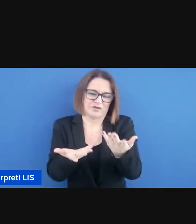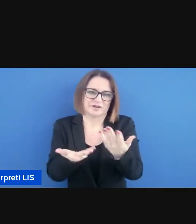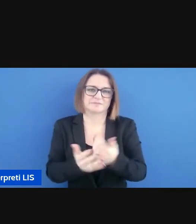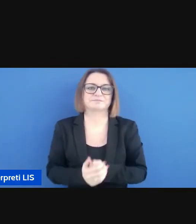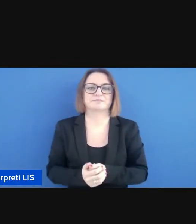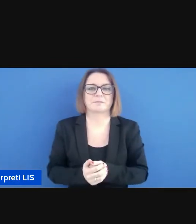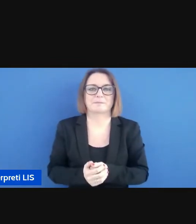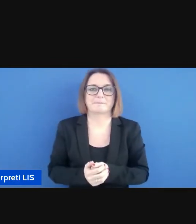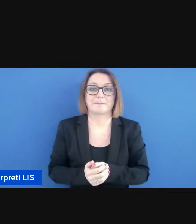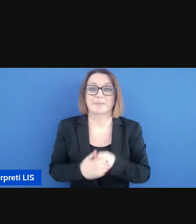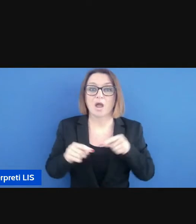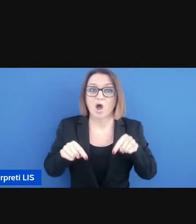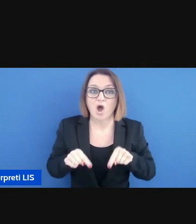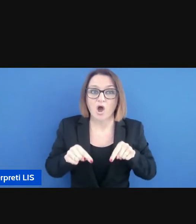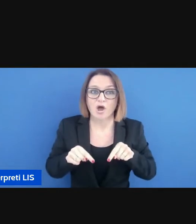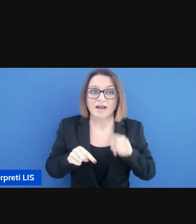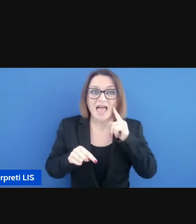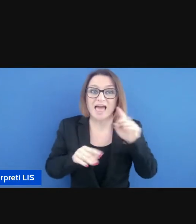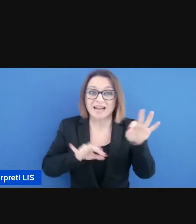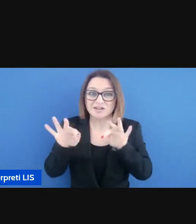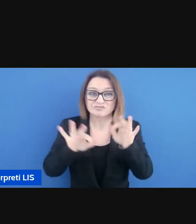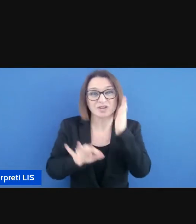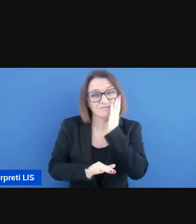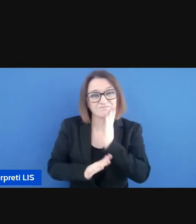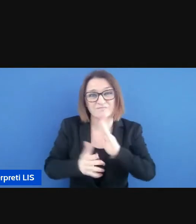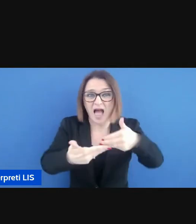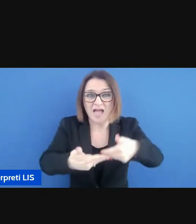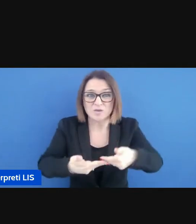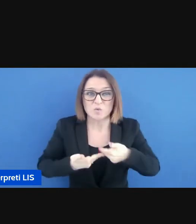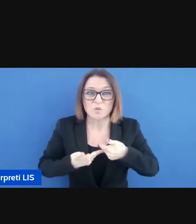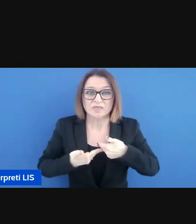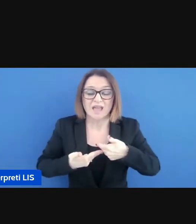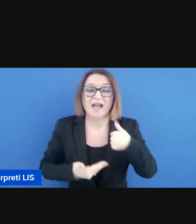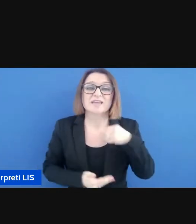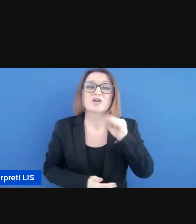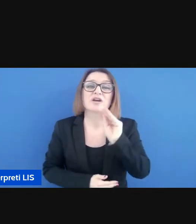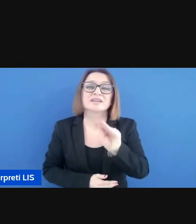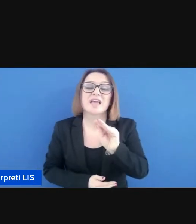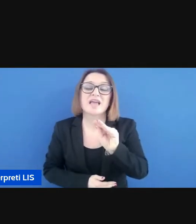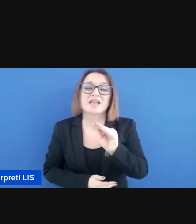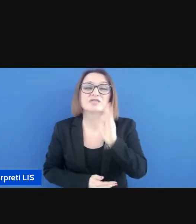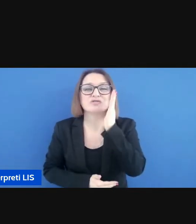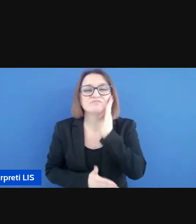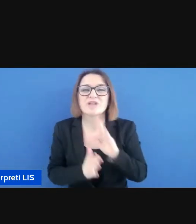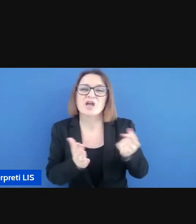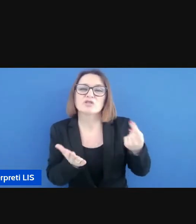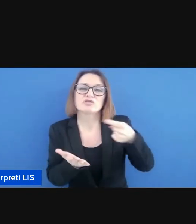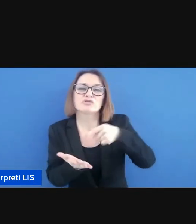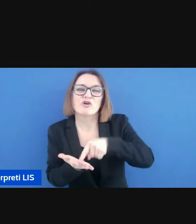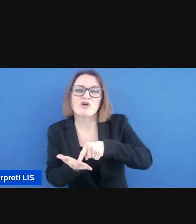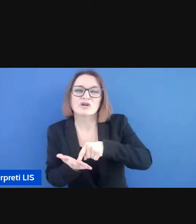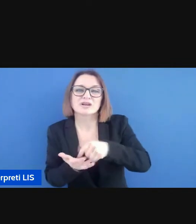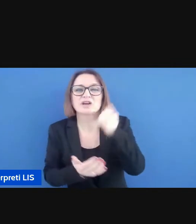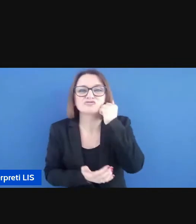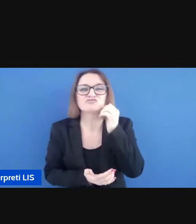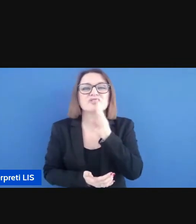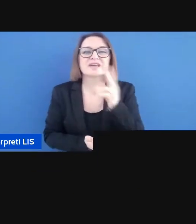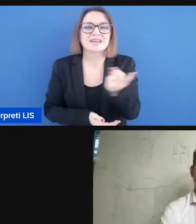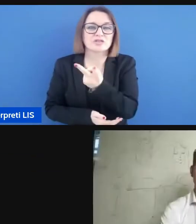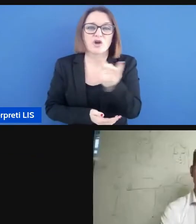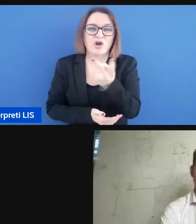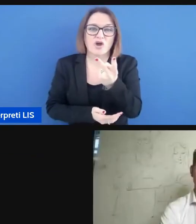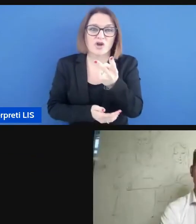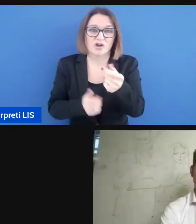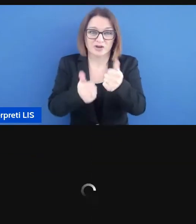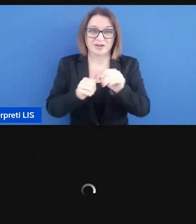se la regia può aiutarmi chiederei di poter far tornare entrambi i genitori insieme